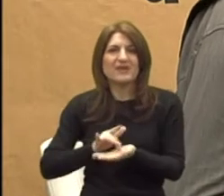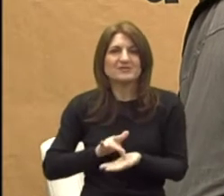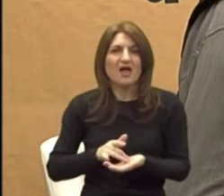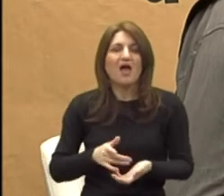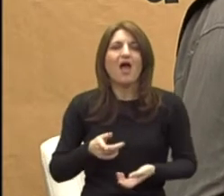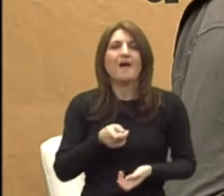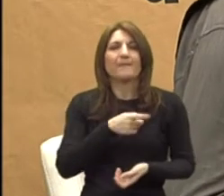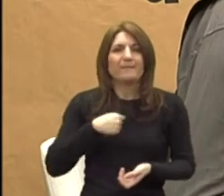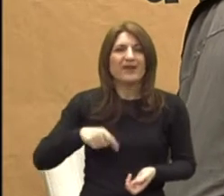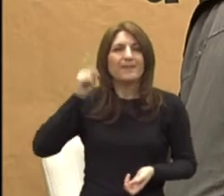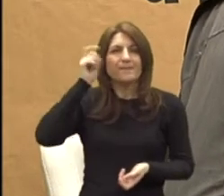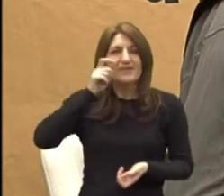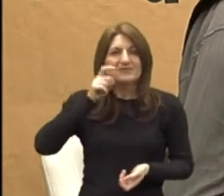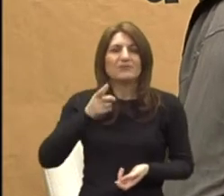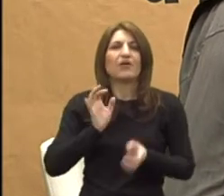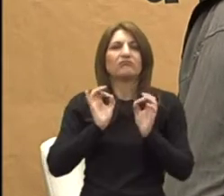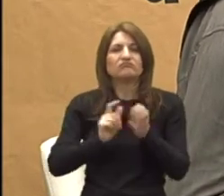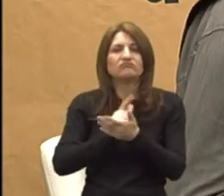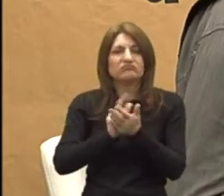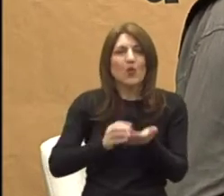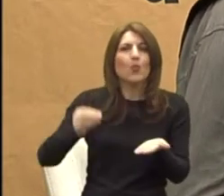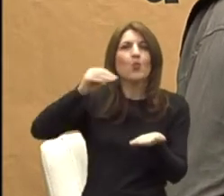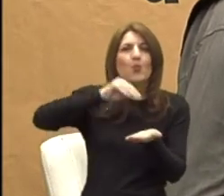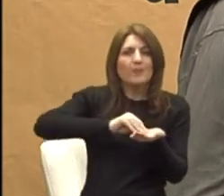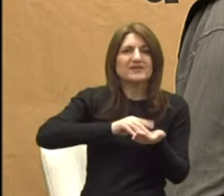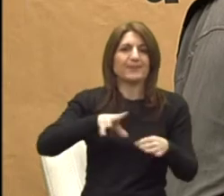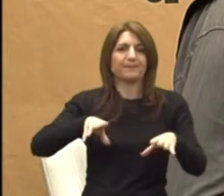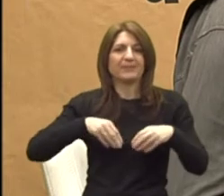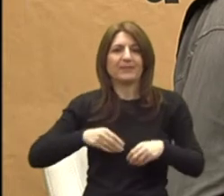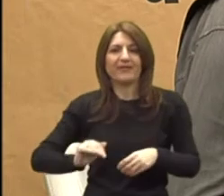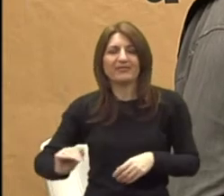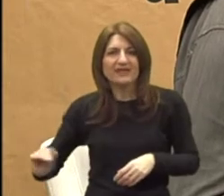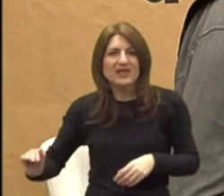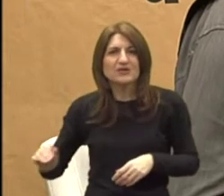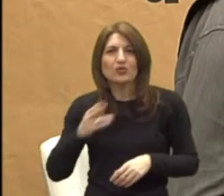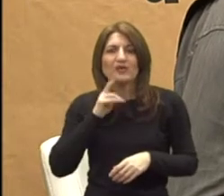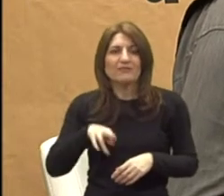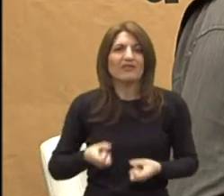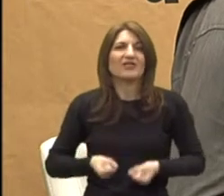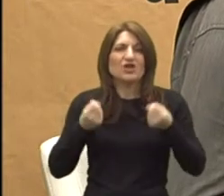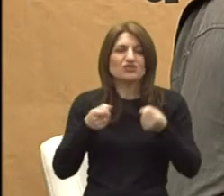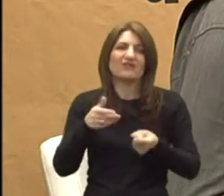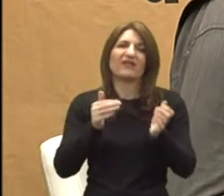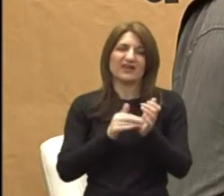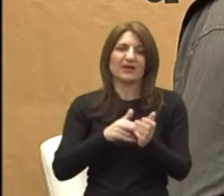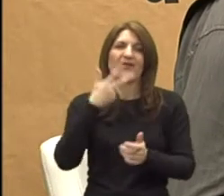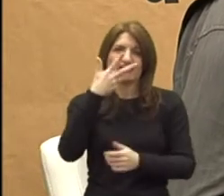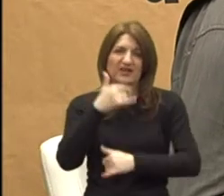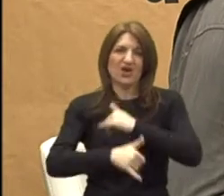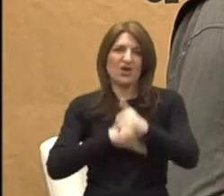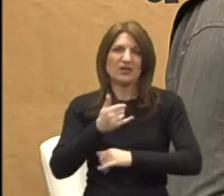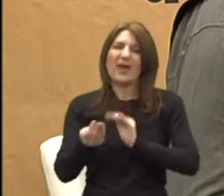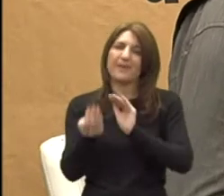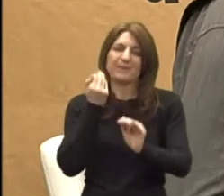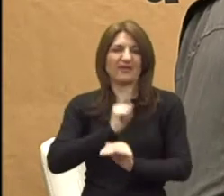Mislimo da je optimalna dob za upis, odnosno za primanje djeca s teškoćama u vrtić tri godine. Ipak tri godine. Ipak tri godine.